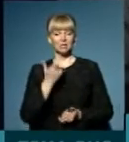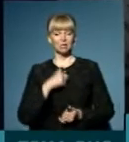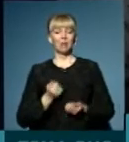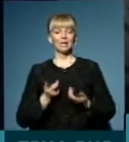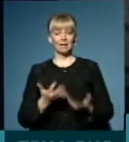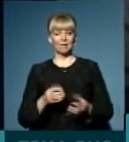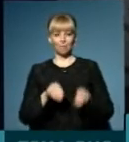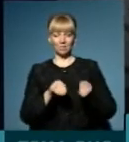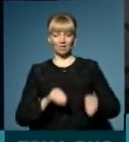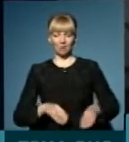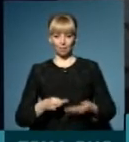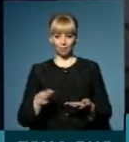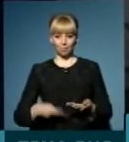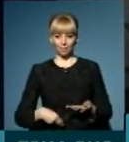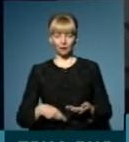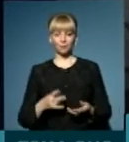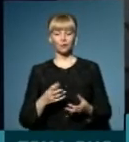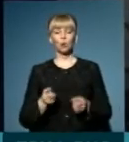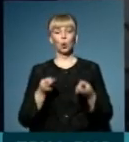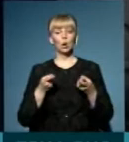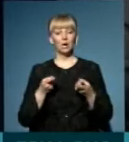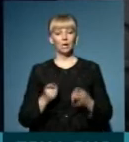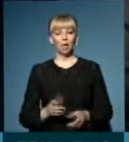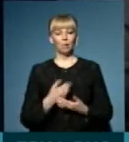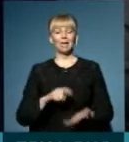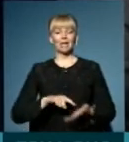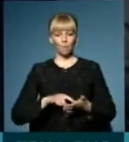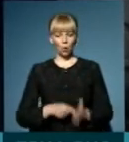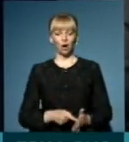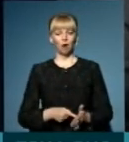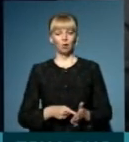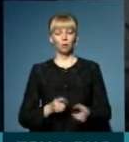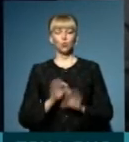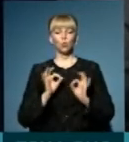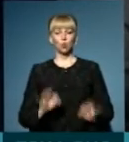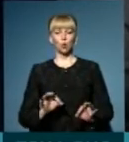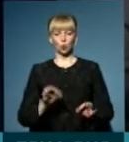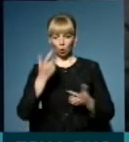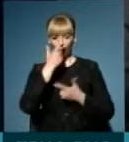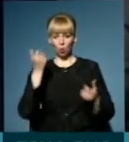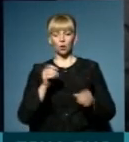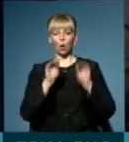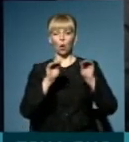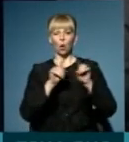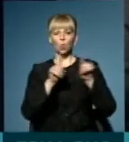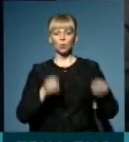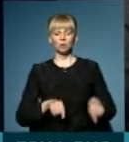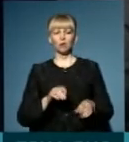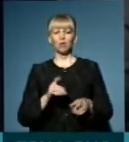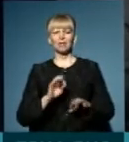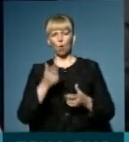певну кількість декларацій підписаних. Ну, насправді, ми наполягаємо на тому, що жодних оголошень, розміщених будь-де